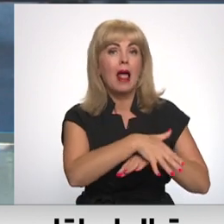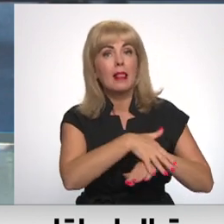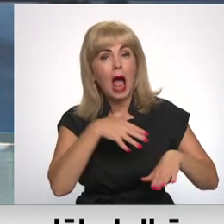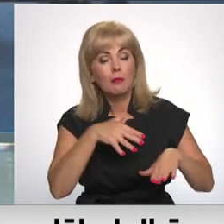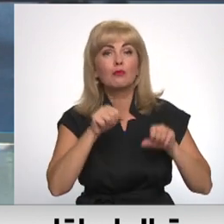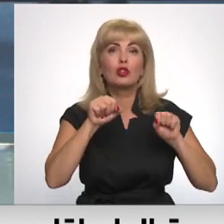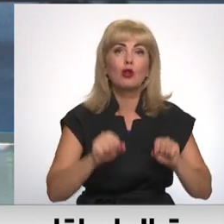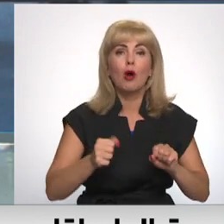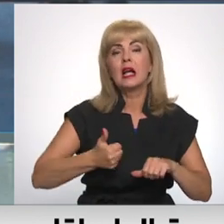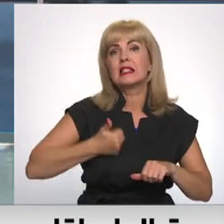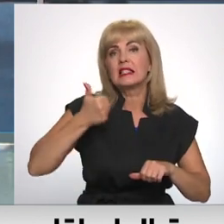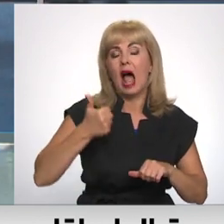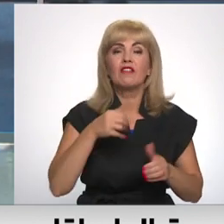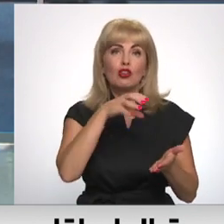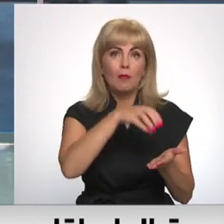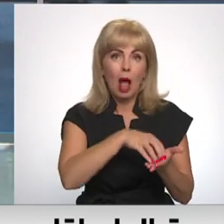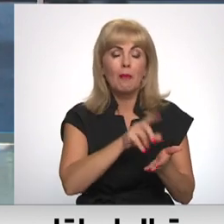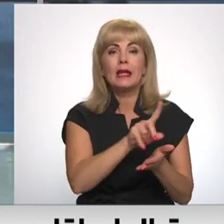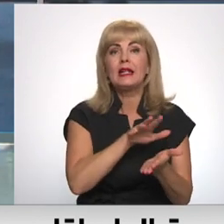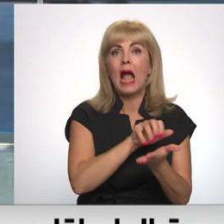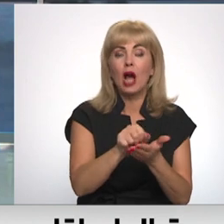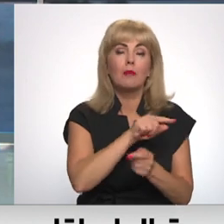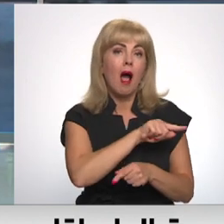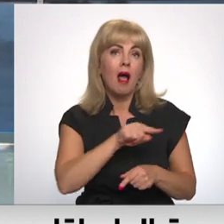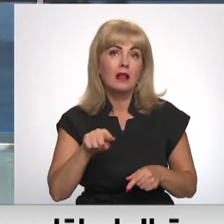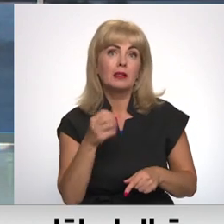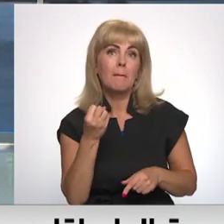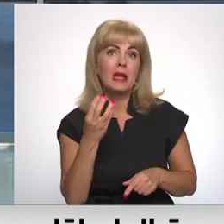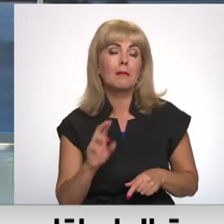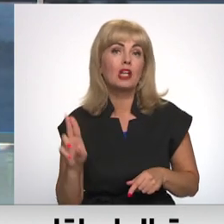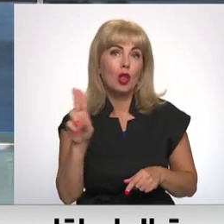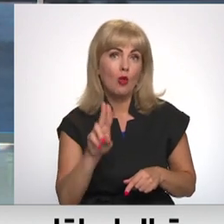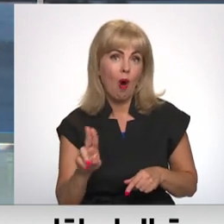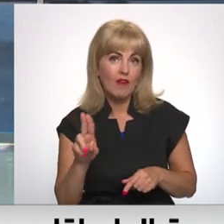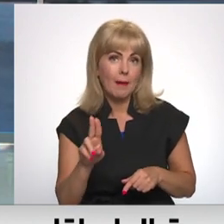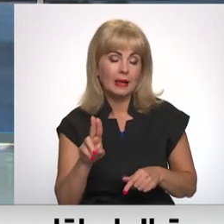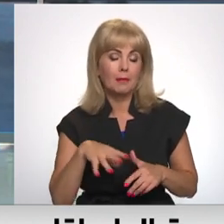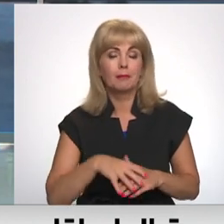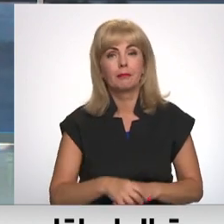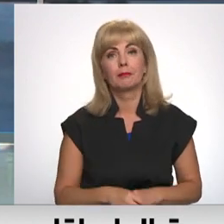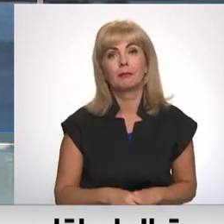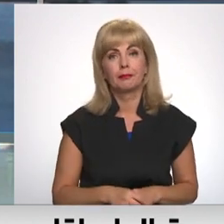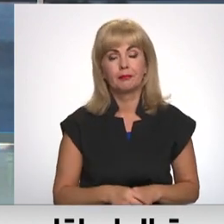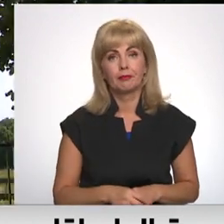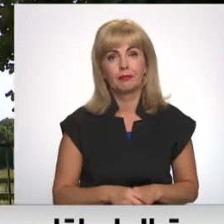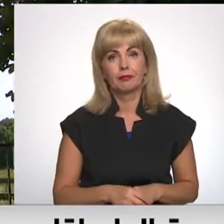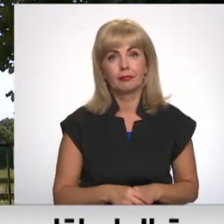režīmus slavinoša piemenekļi ir jādemontē līdz 15. novembrī. Vairāk par to stāstu Odita Krenberg.